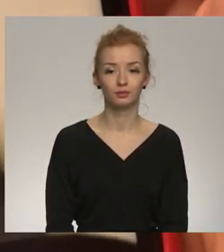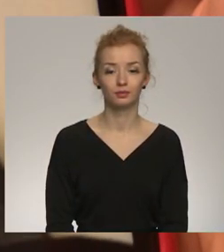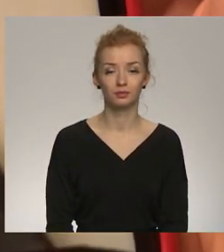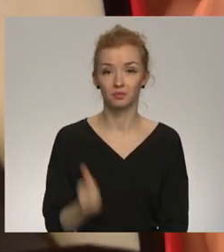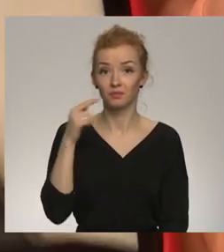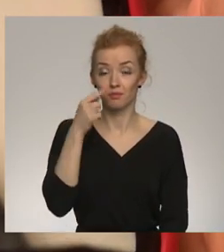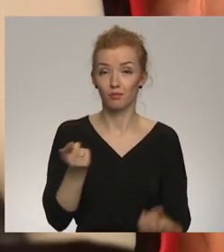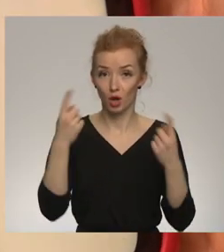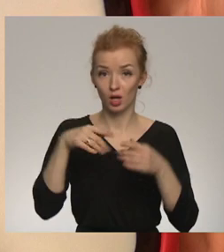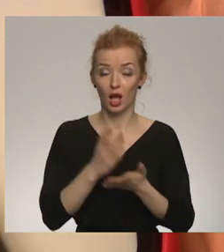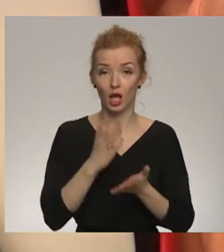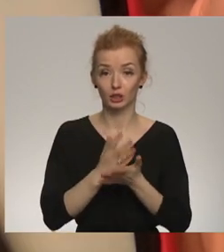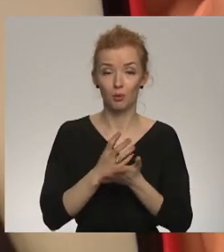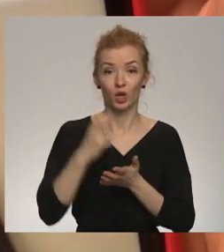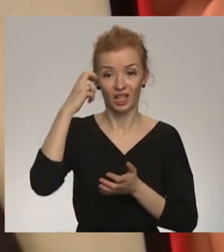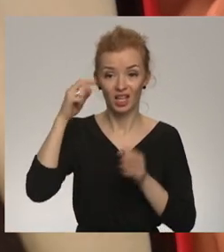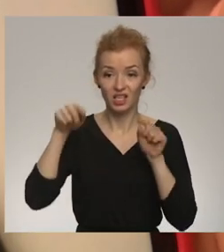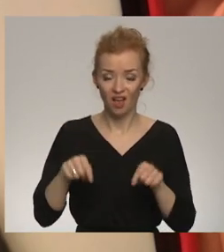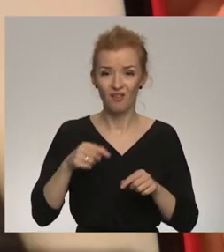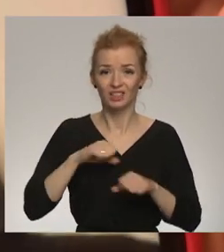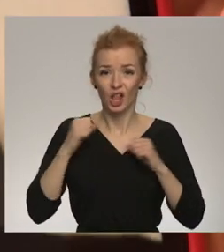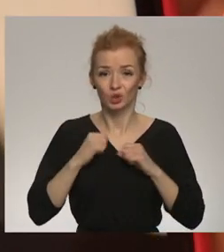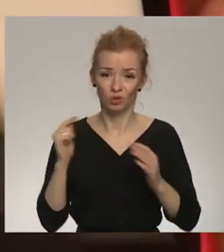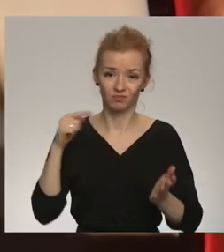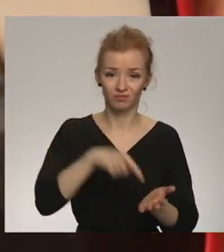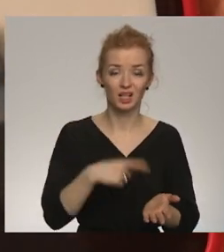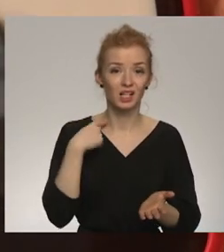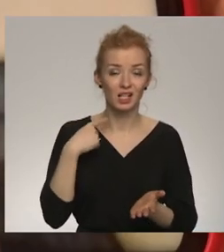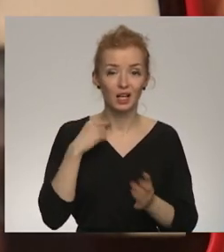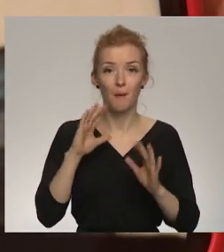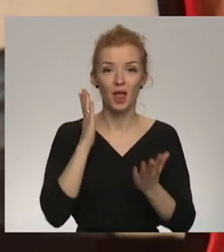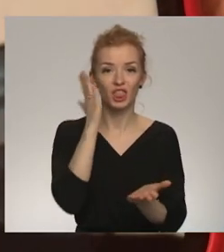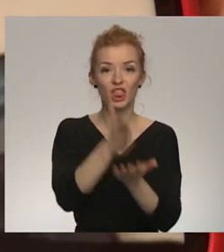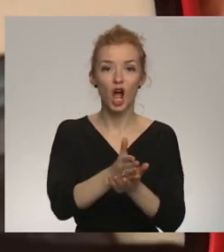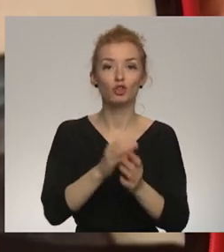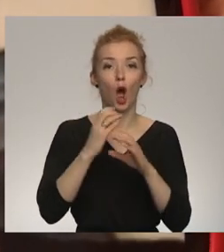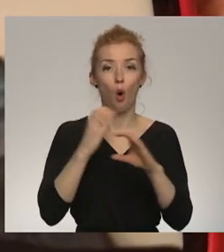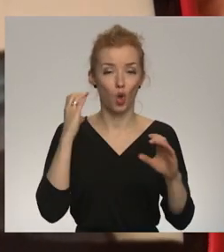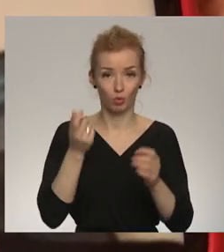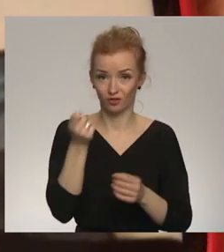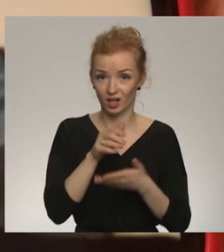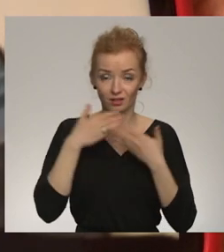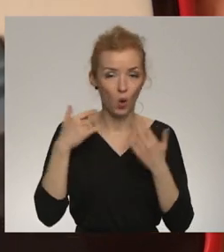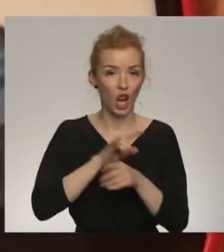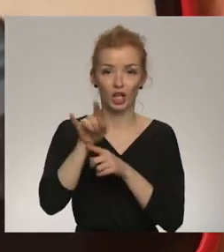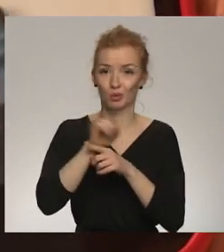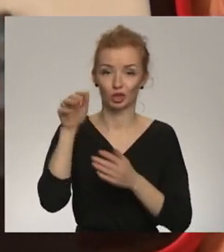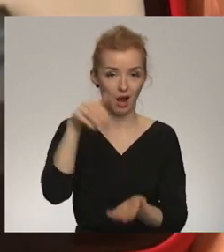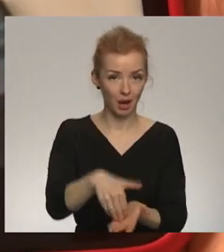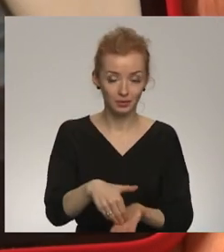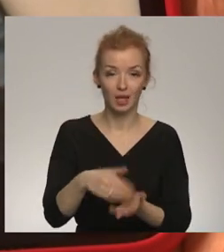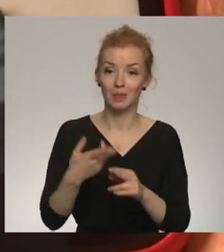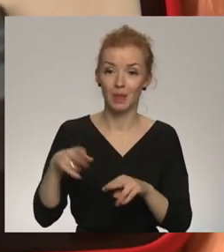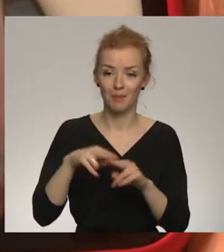Šobrīd atrodos Kievā, mēģina nokļūt līdz Rīgai, bet tiešu autobusu reisu vairs nav. Lidmašīnas arī vairs nelido.